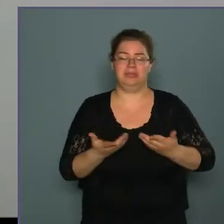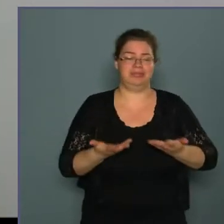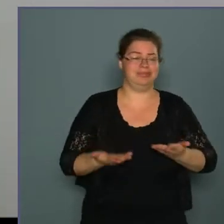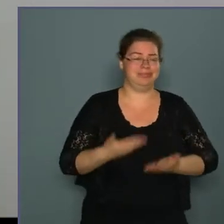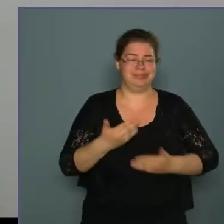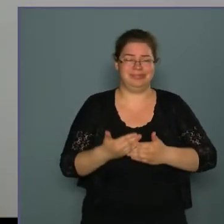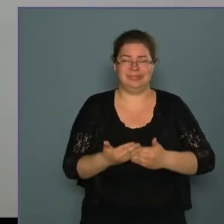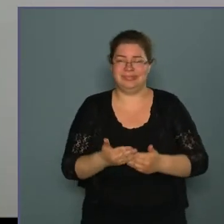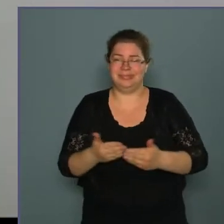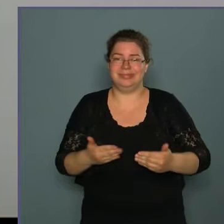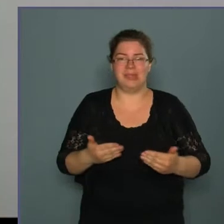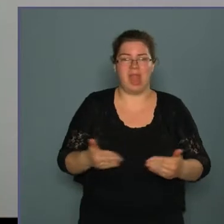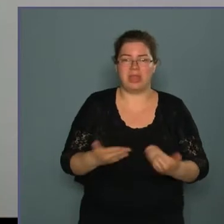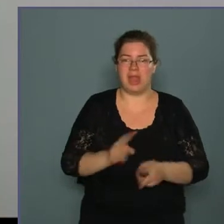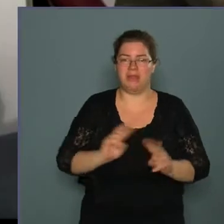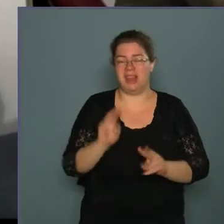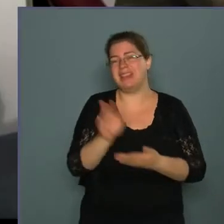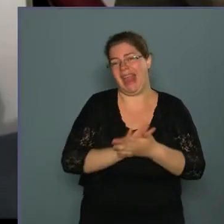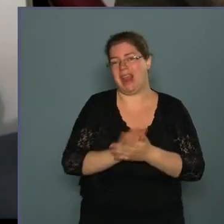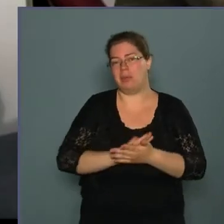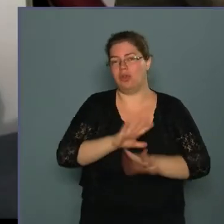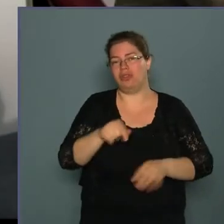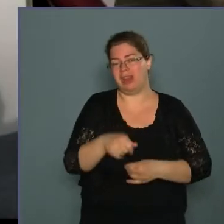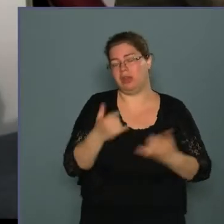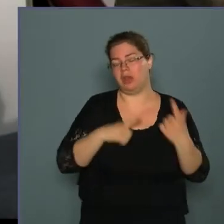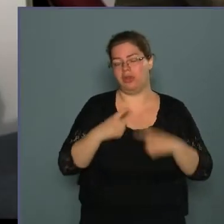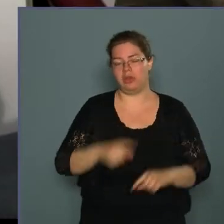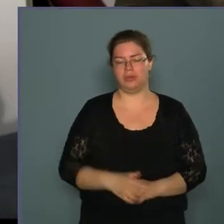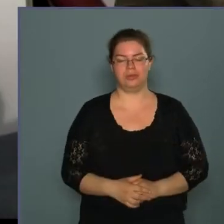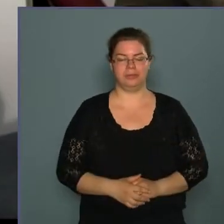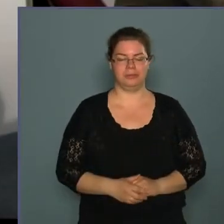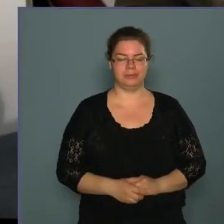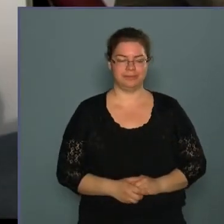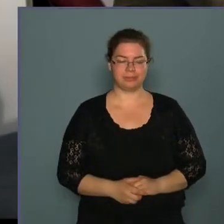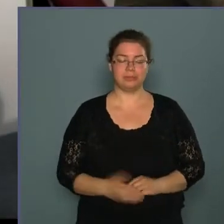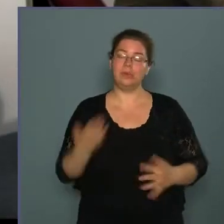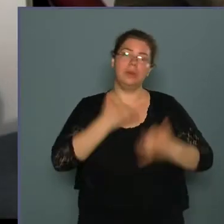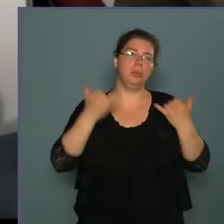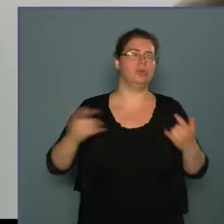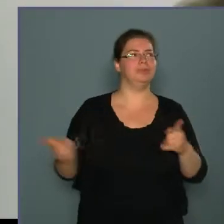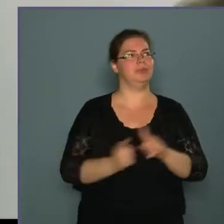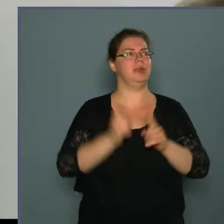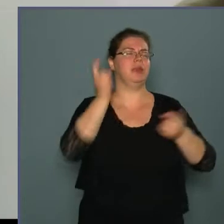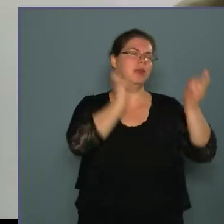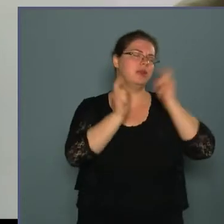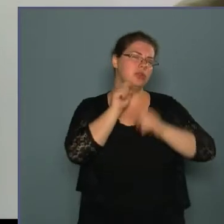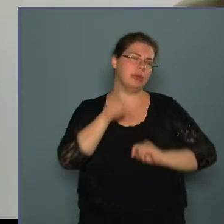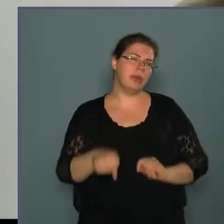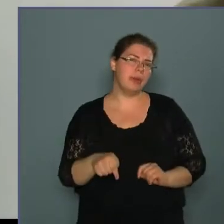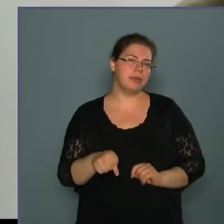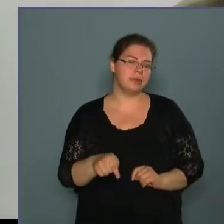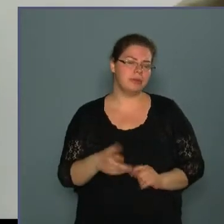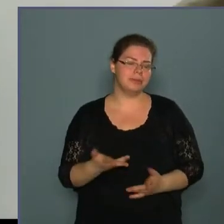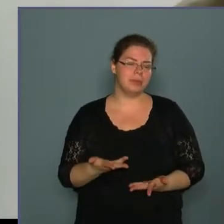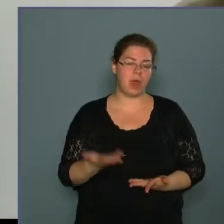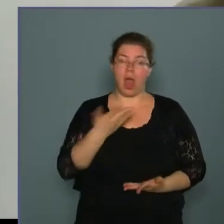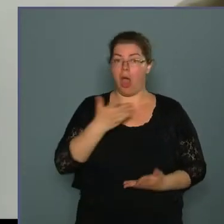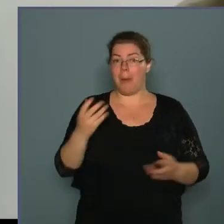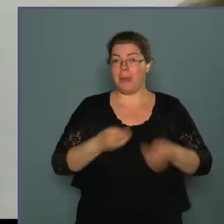szabad?